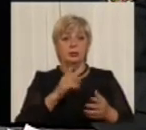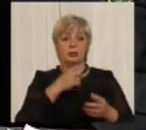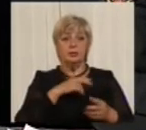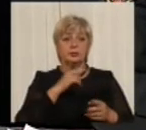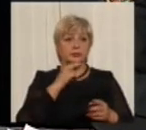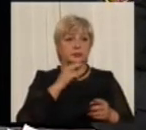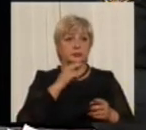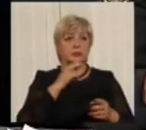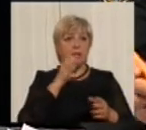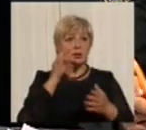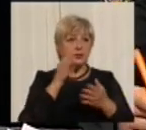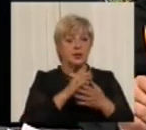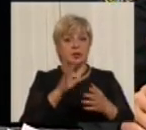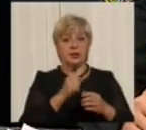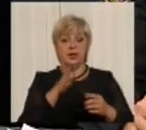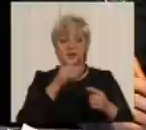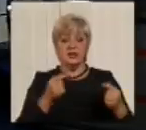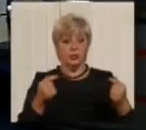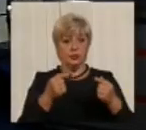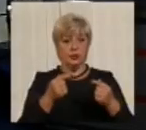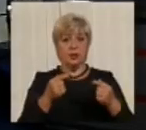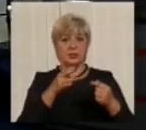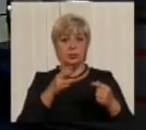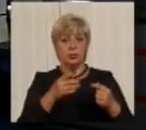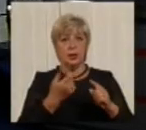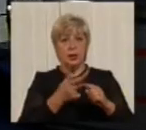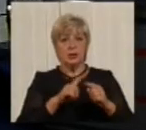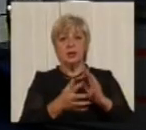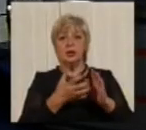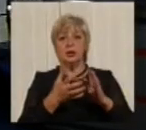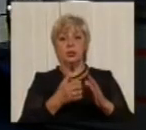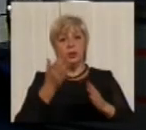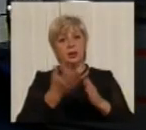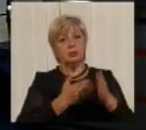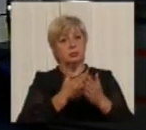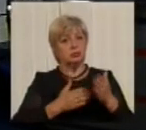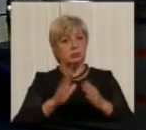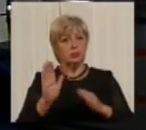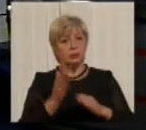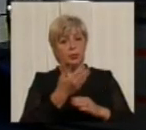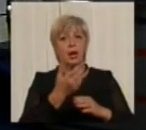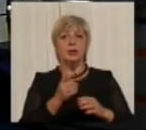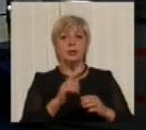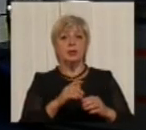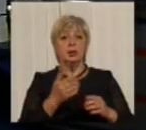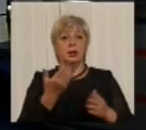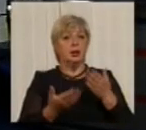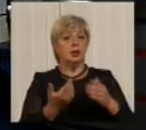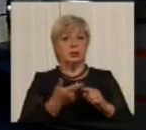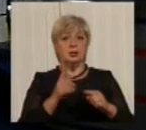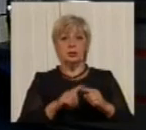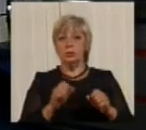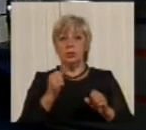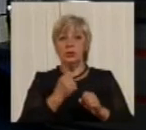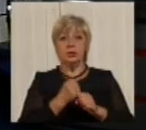встановлений срок вони повинні будуть цей недолік прибрати. І якщо цього не буде, це вже вони повинні пояснювати,